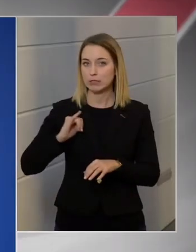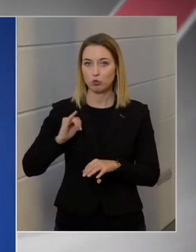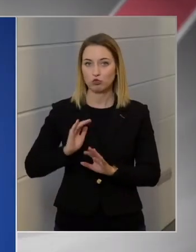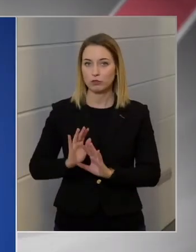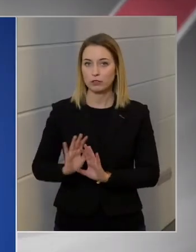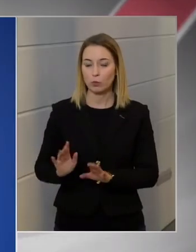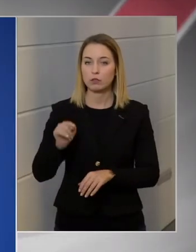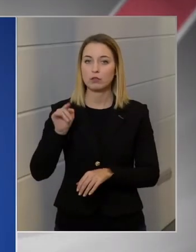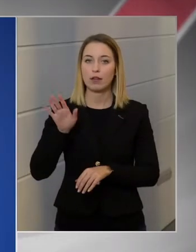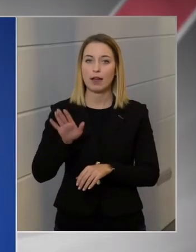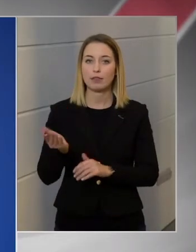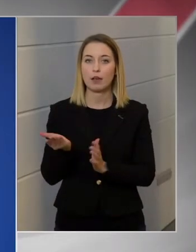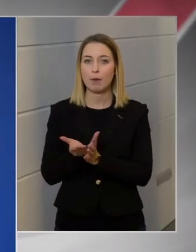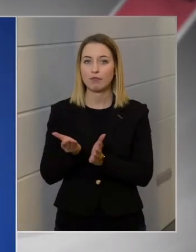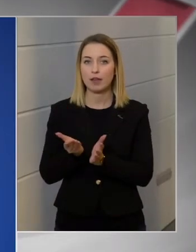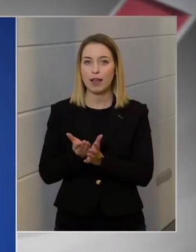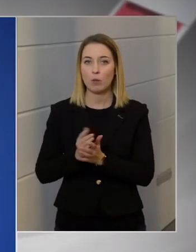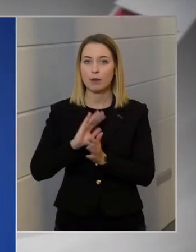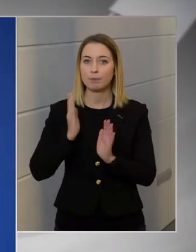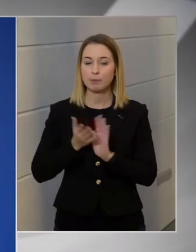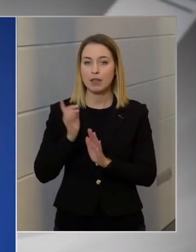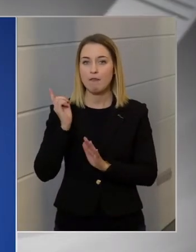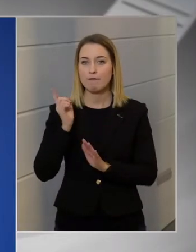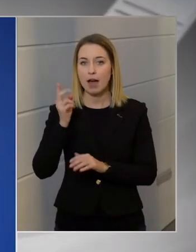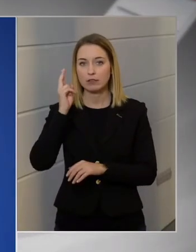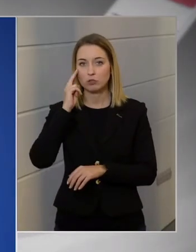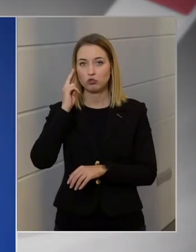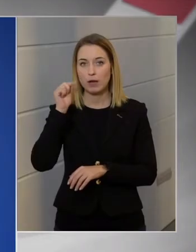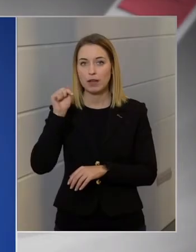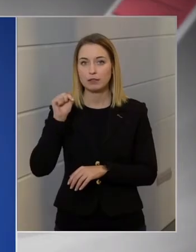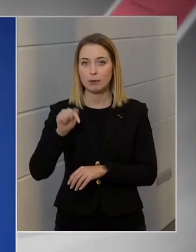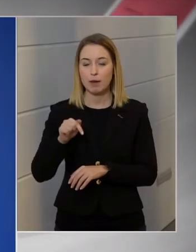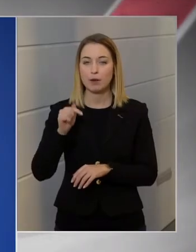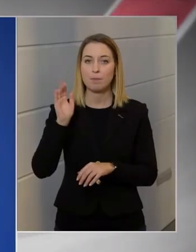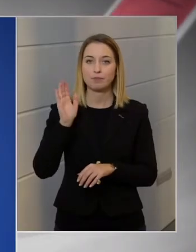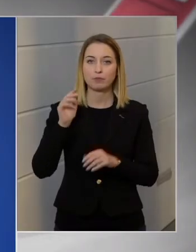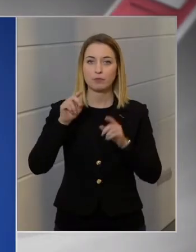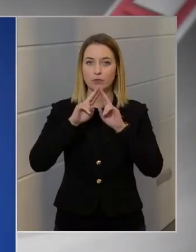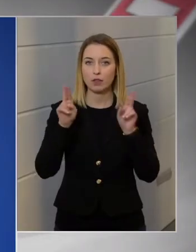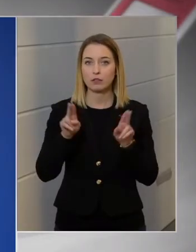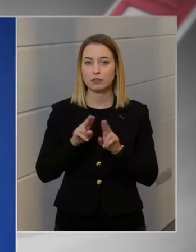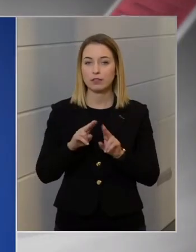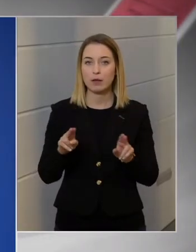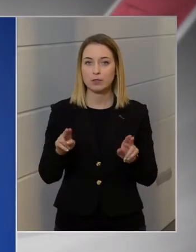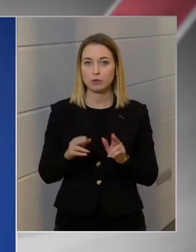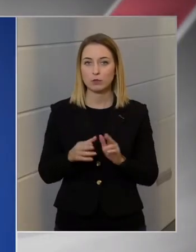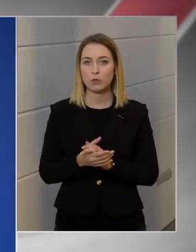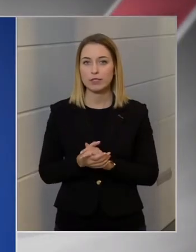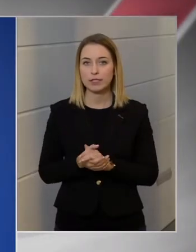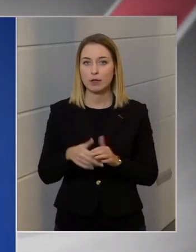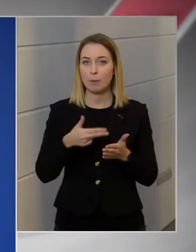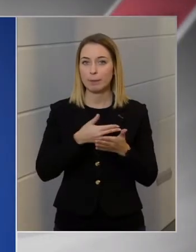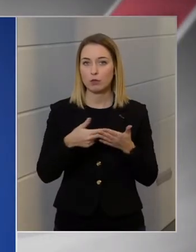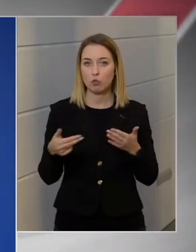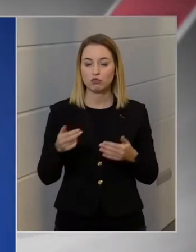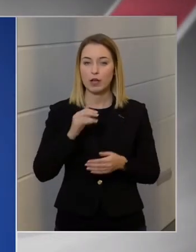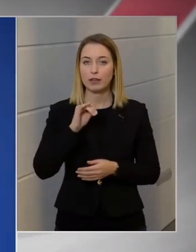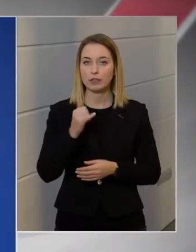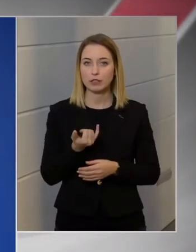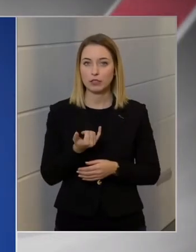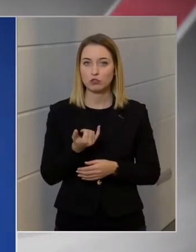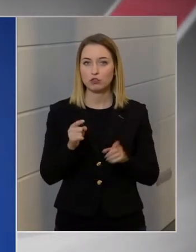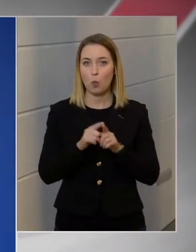Ennek megfelelően mindezen vádak ismeretében a Nemzetközi Bíróság is